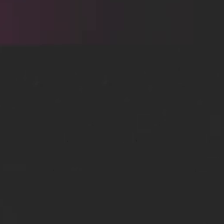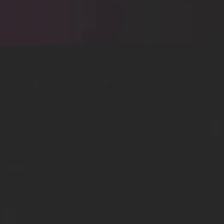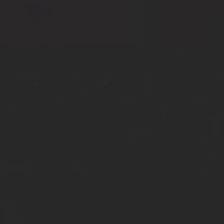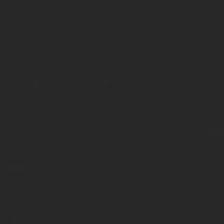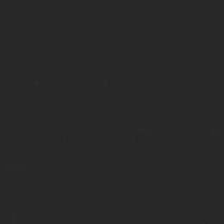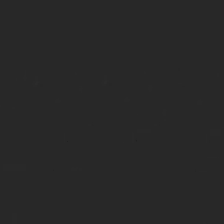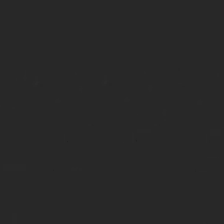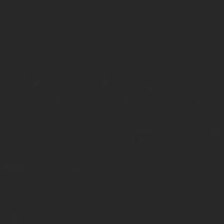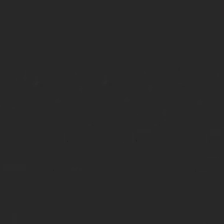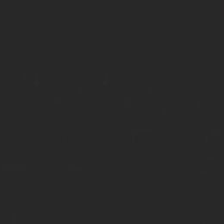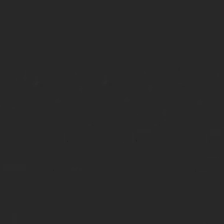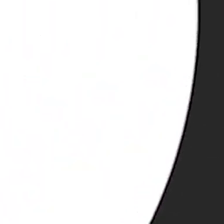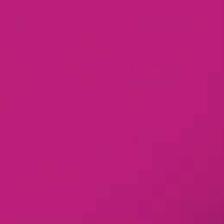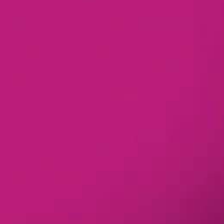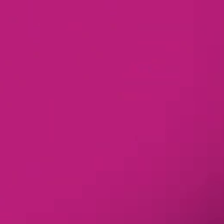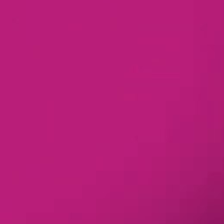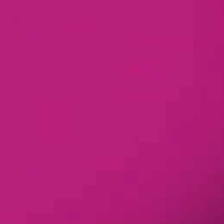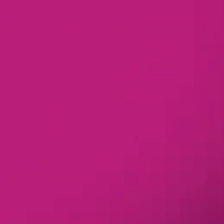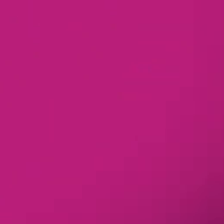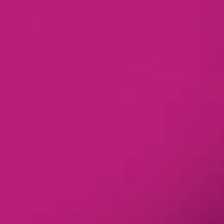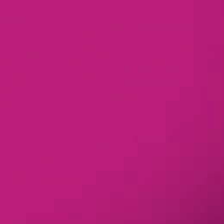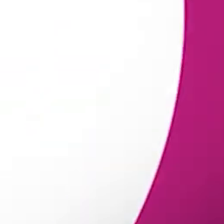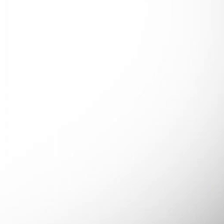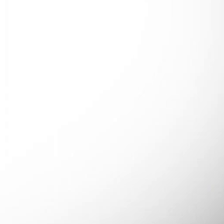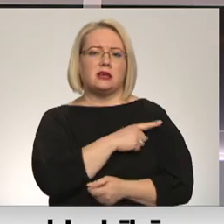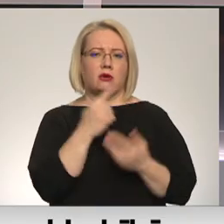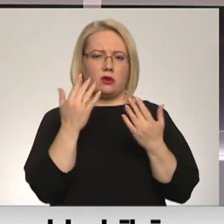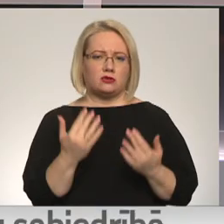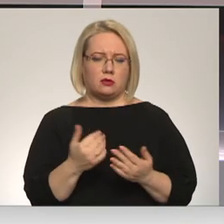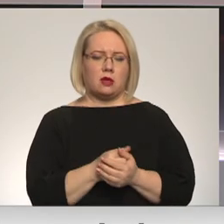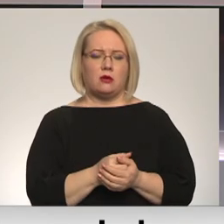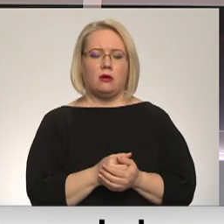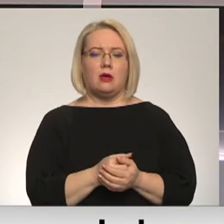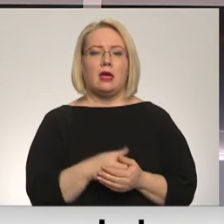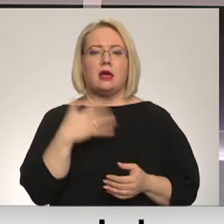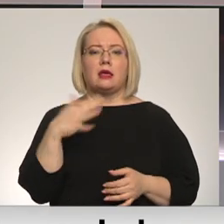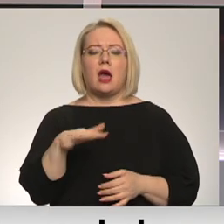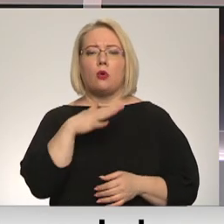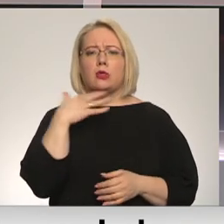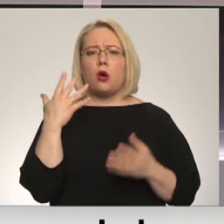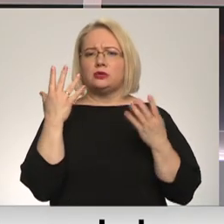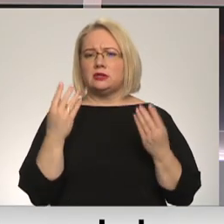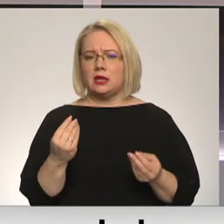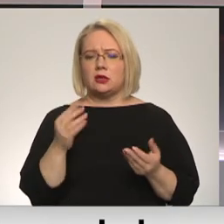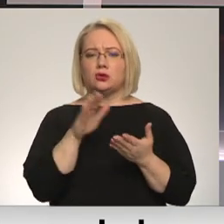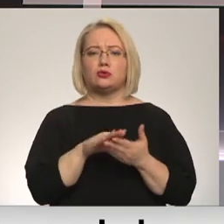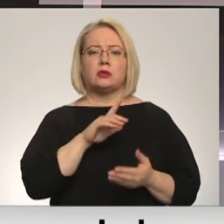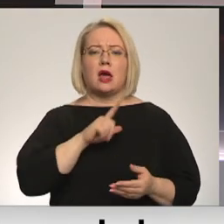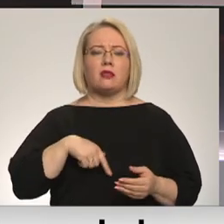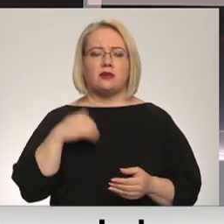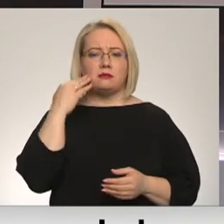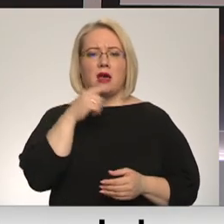Re! Viss ēters ir te! Nu jau vairākas dienas uz Latvijas